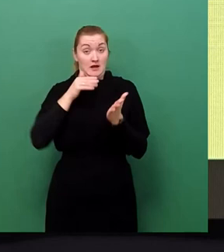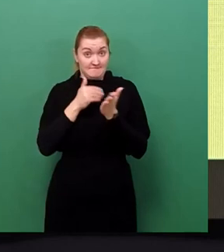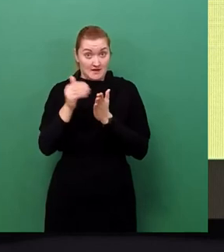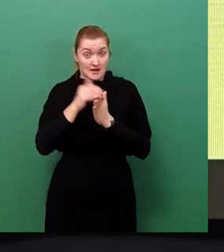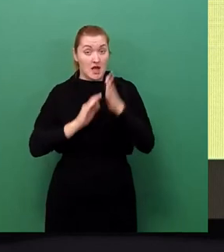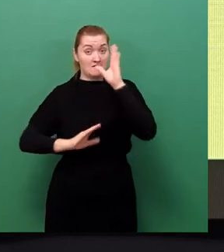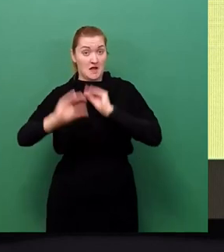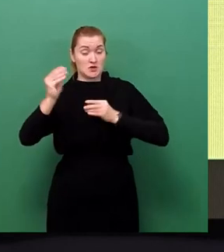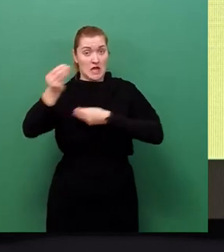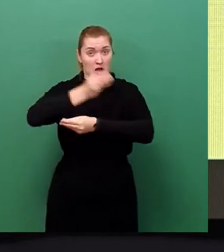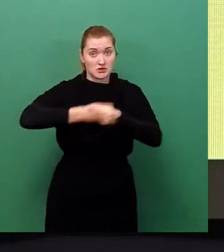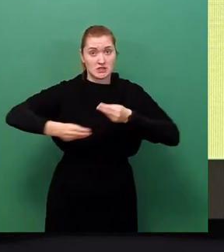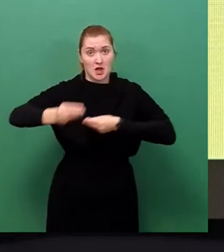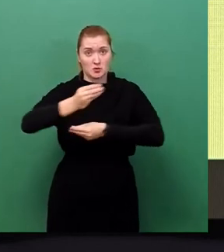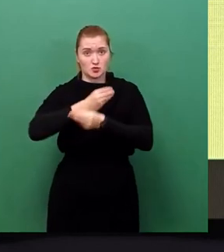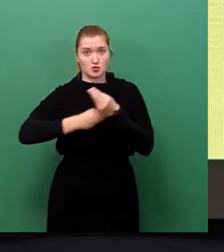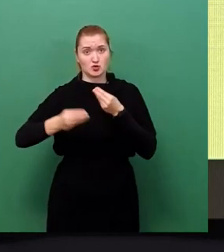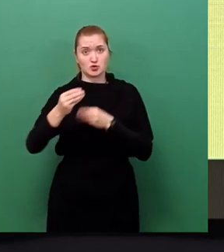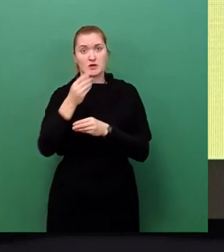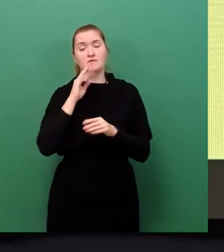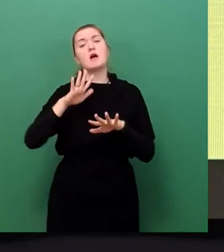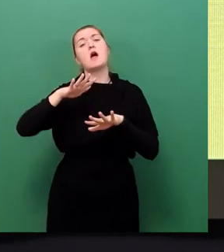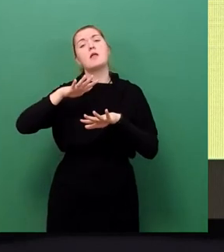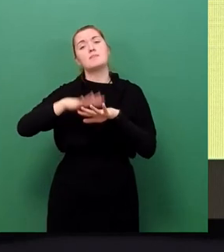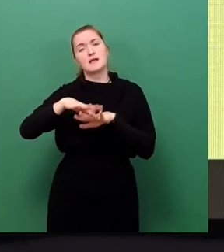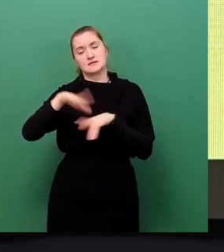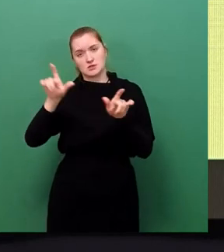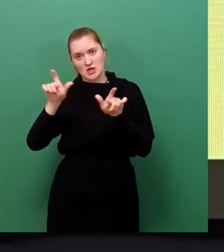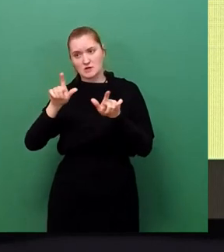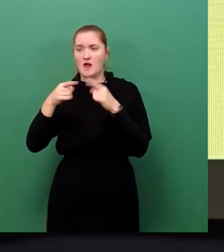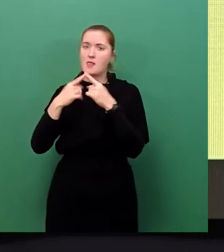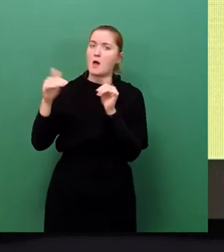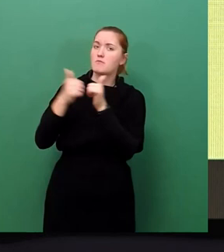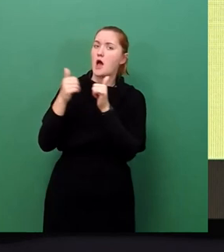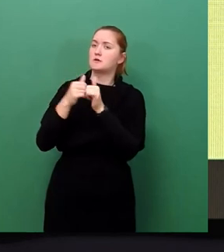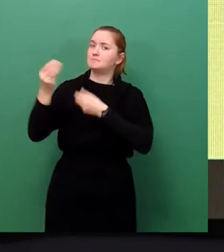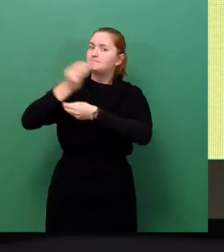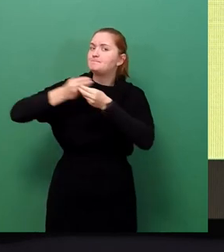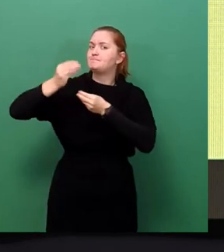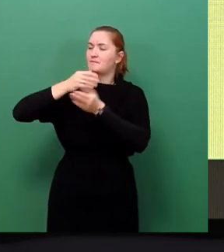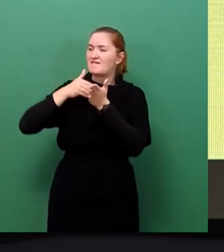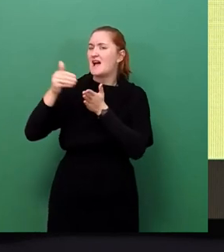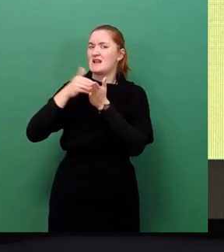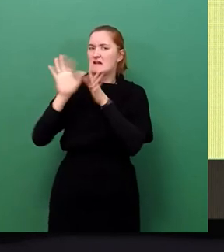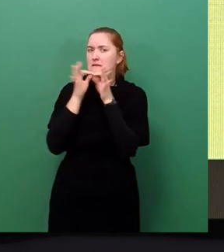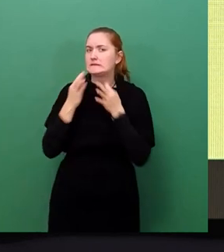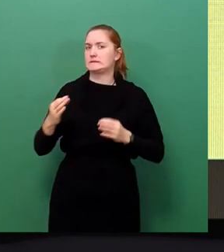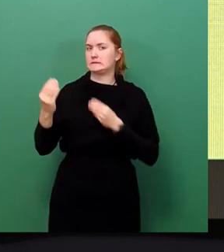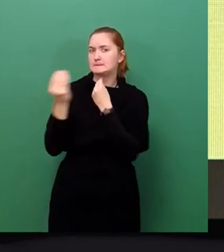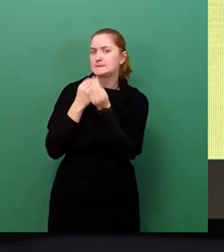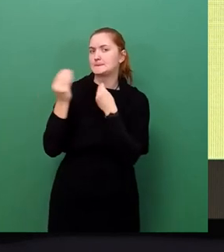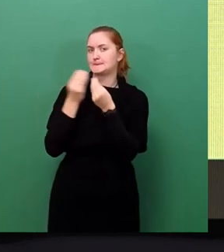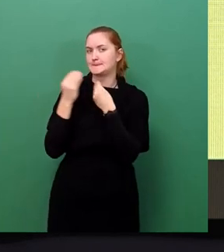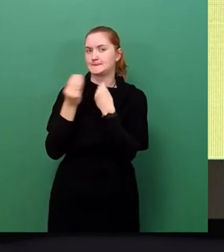langjährig mit der Netzgesellschaft und anderen Partnern machen, natürlich fortführen. Wir werden aber dieses